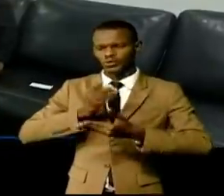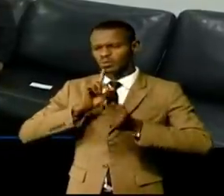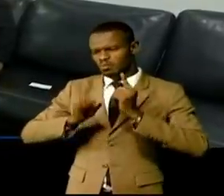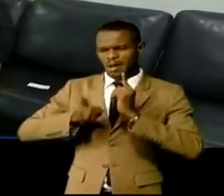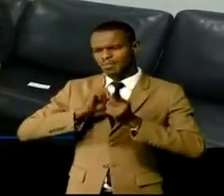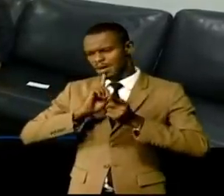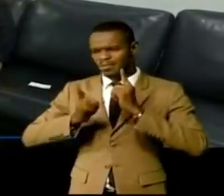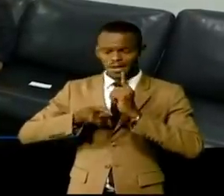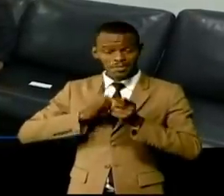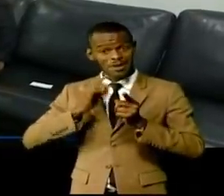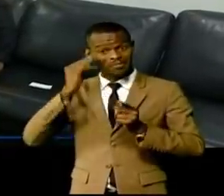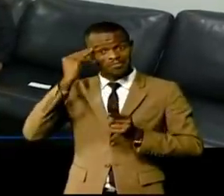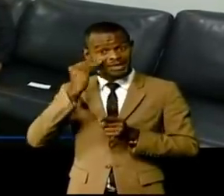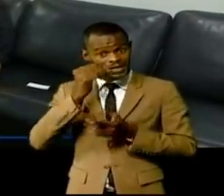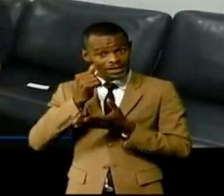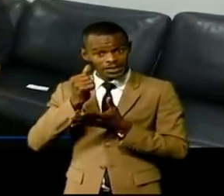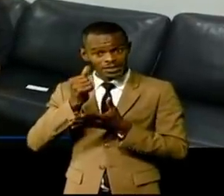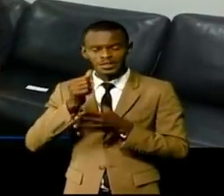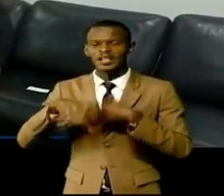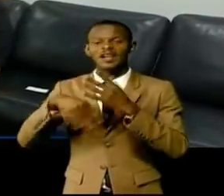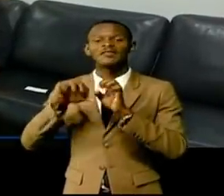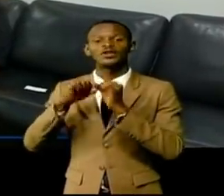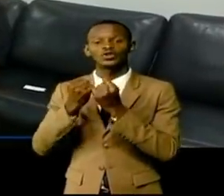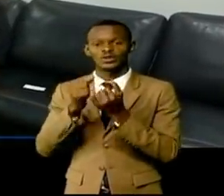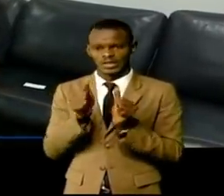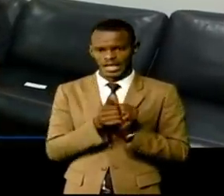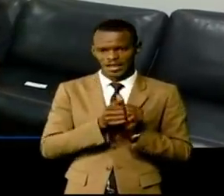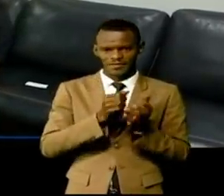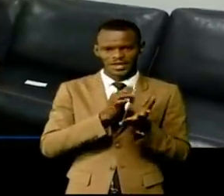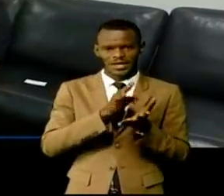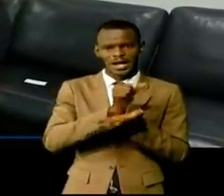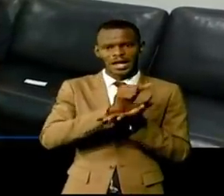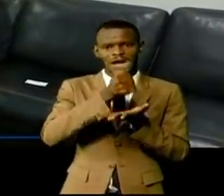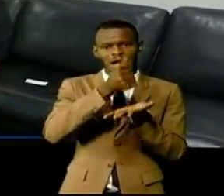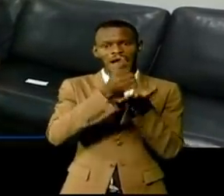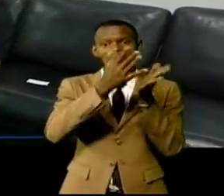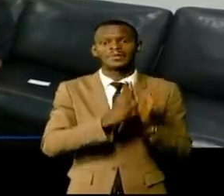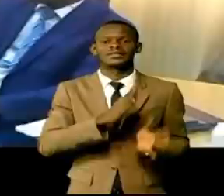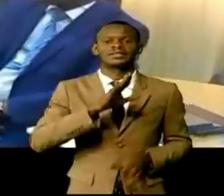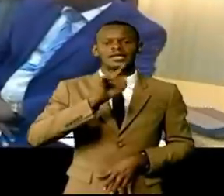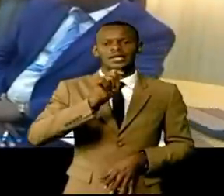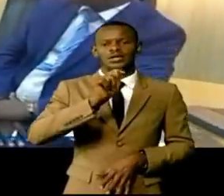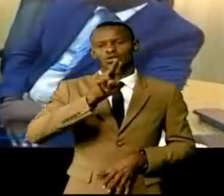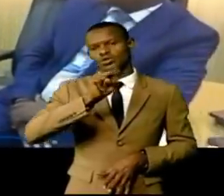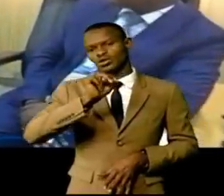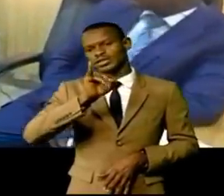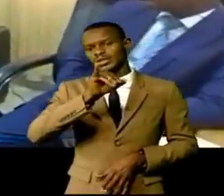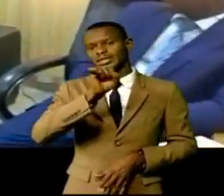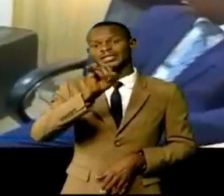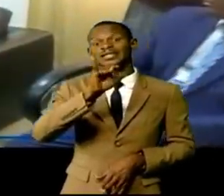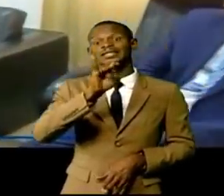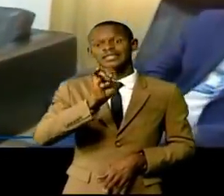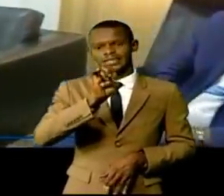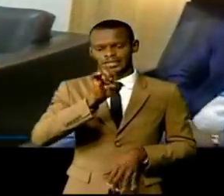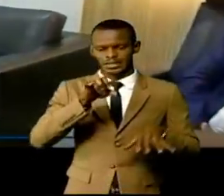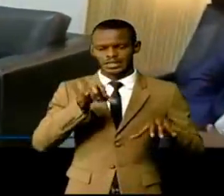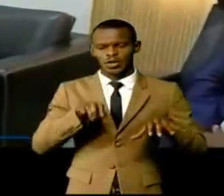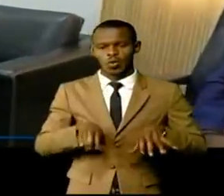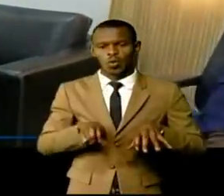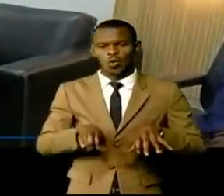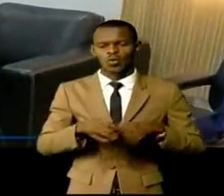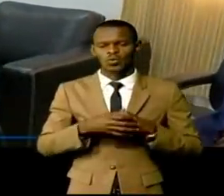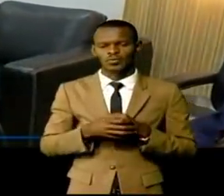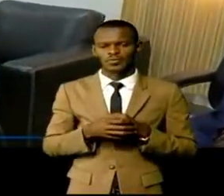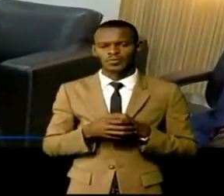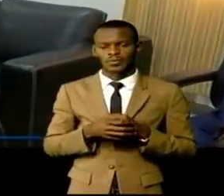Modeste Moutinga et l'ambassadeur extraordinaire et plénipotentiaire de la Tunisie en RDC, Bouzécri, Hermli. Il